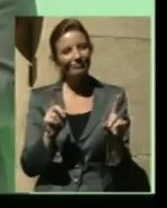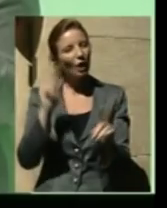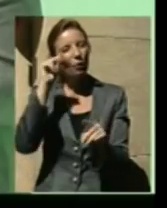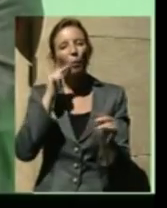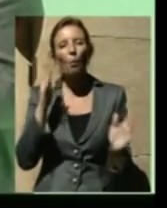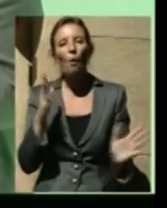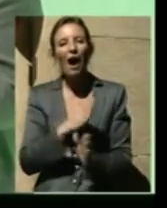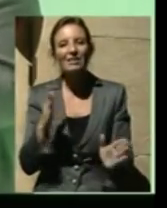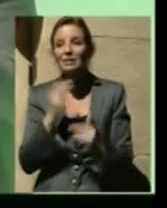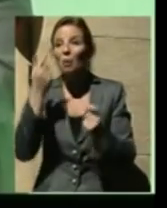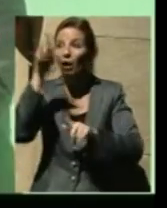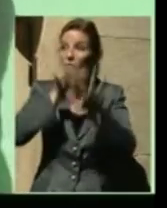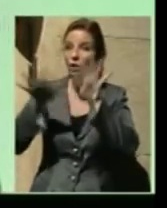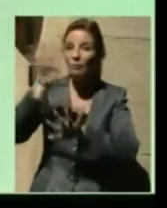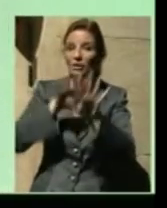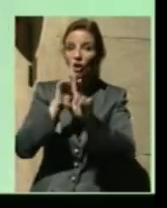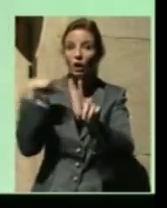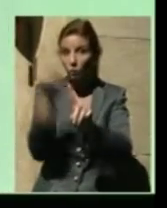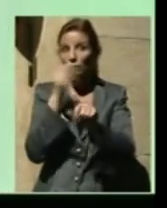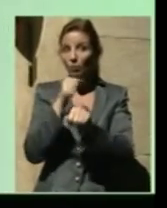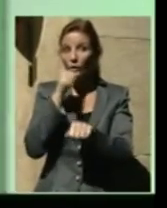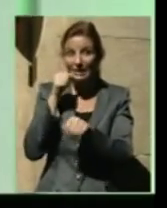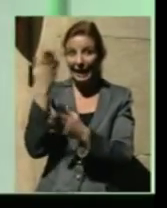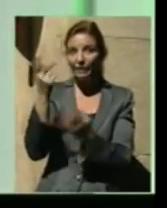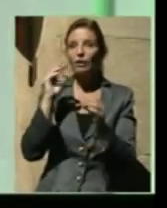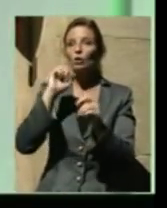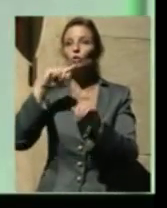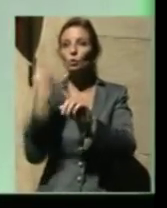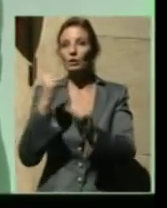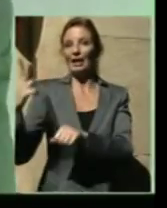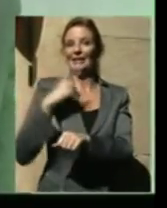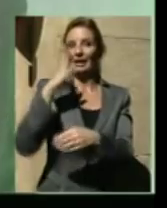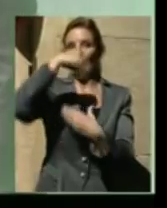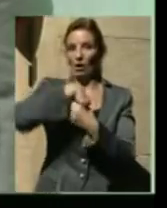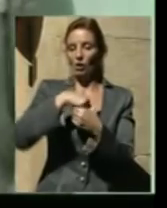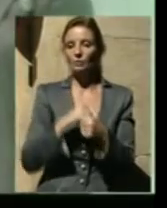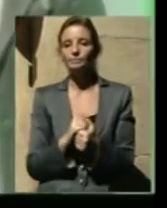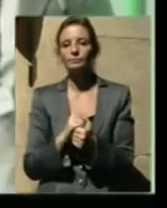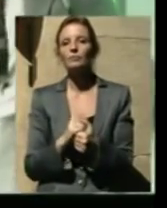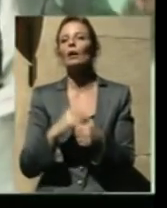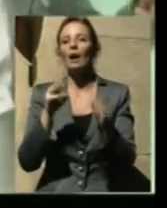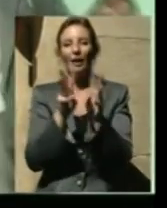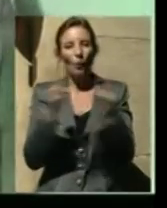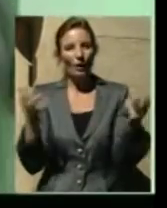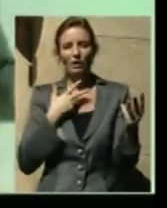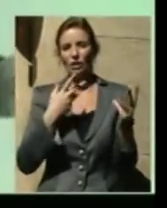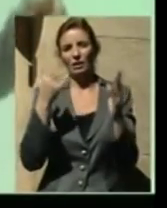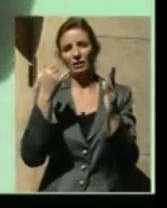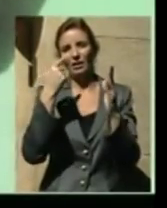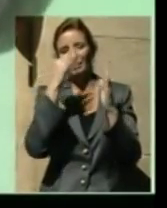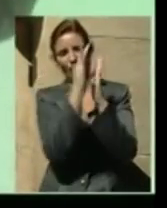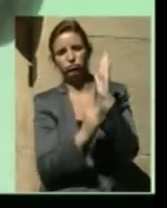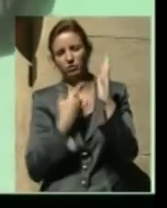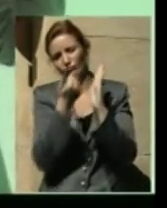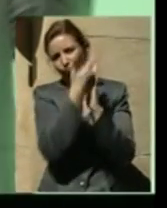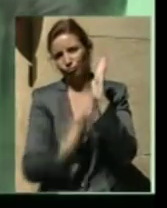cosa che possa essere un'informazione che tutti quanti possiamo arricchire. Ha tante altre caratteristiche. Quella che però mi